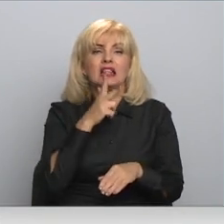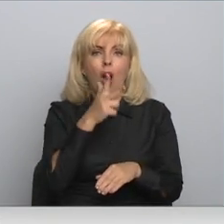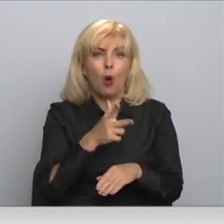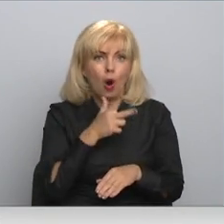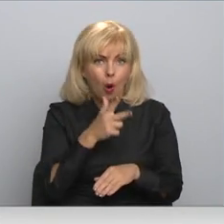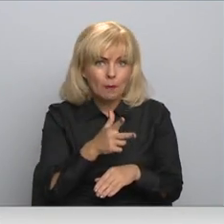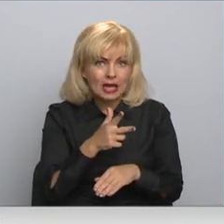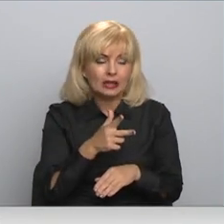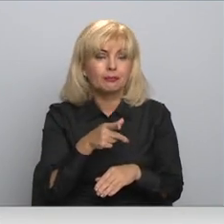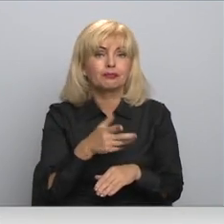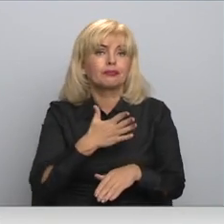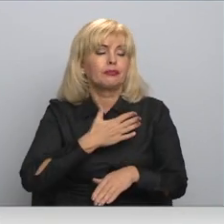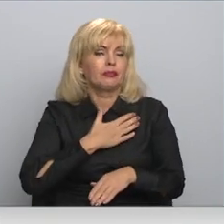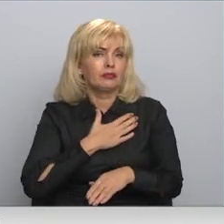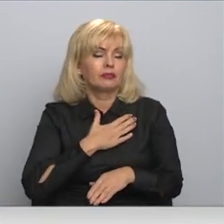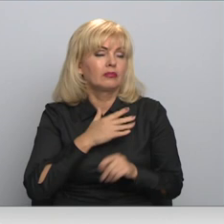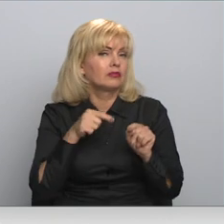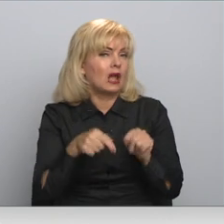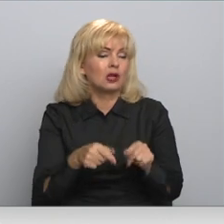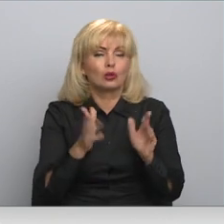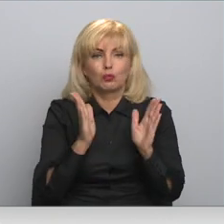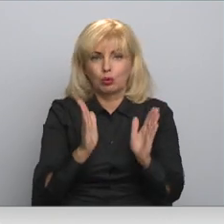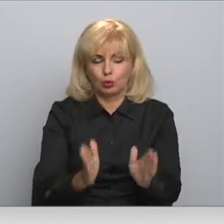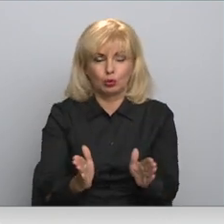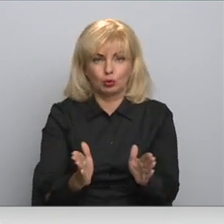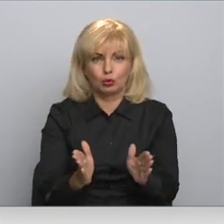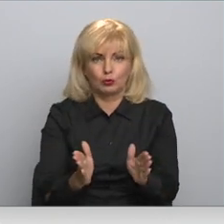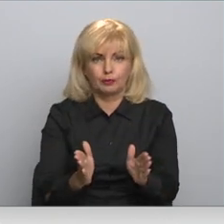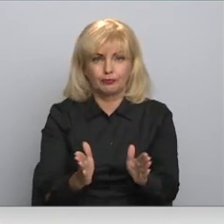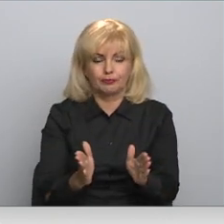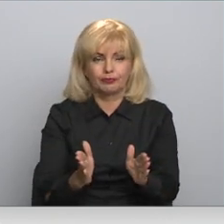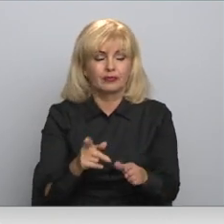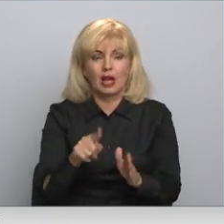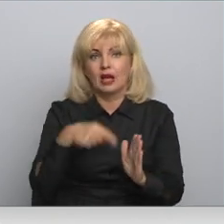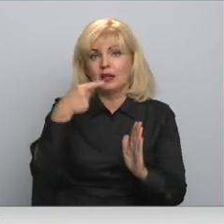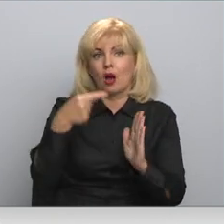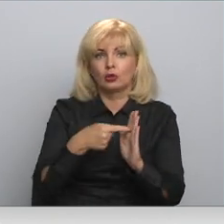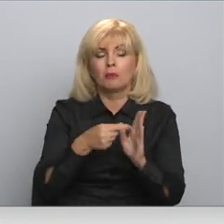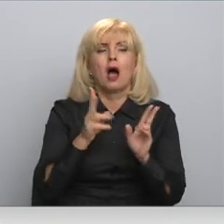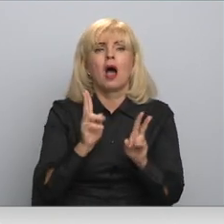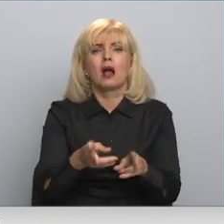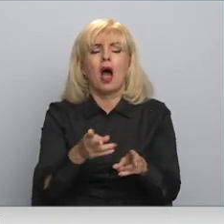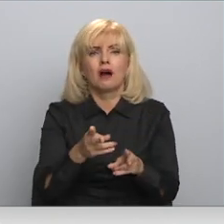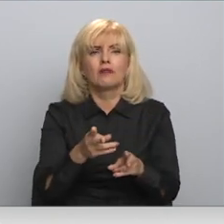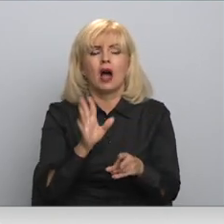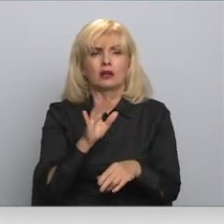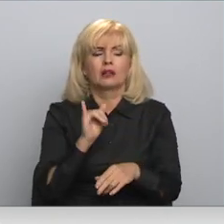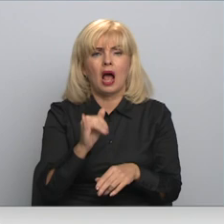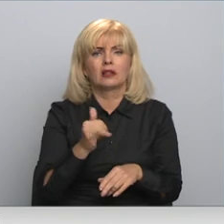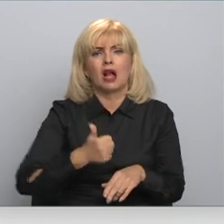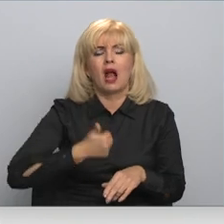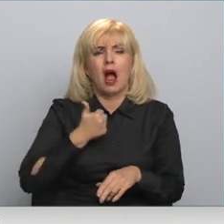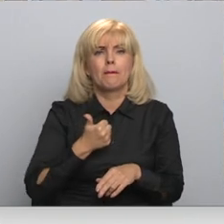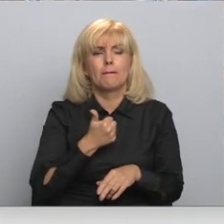tas būtu jādienst par to, kā var nomest slikta kapitāla sabiedrība